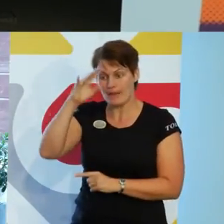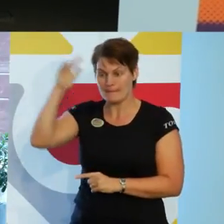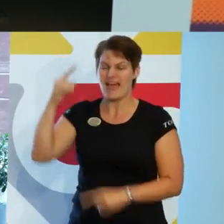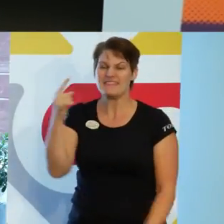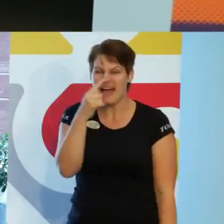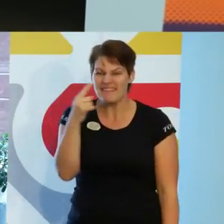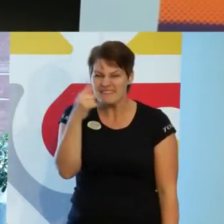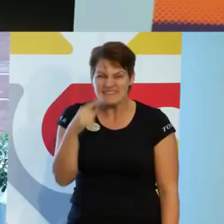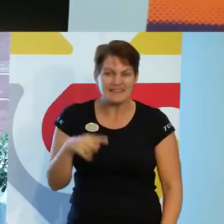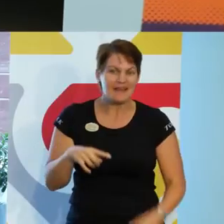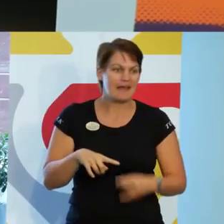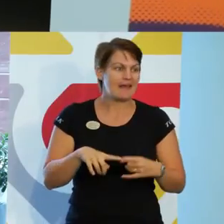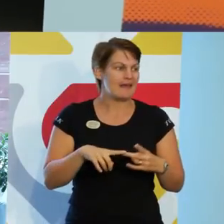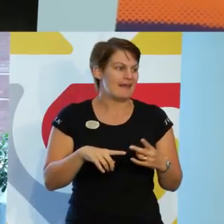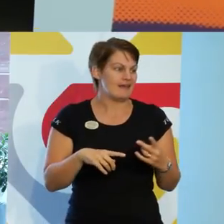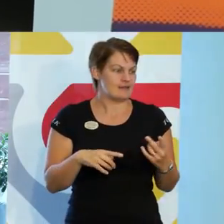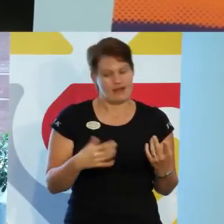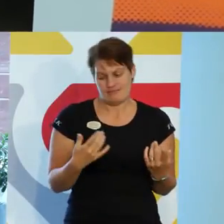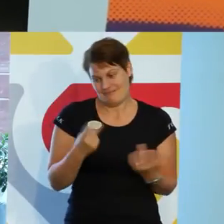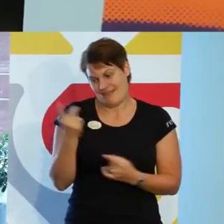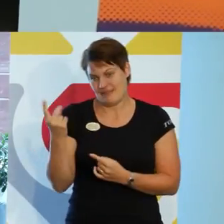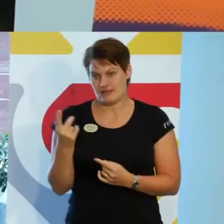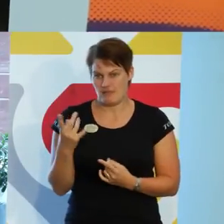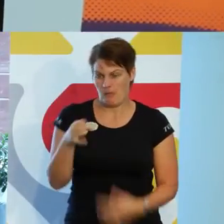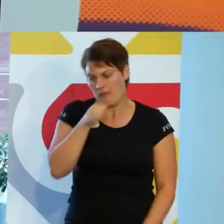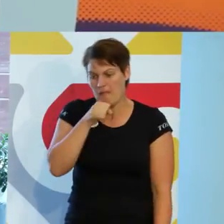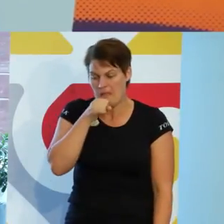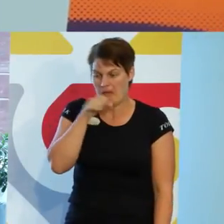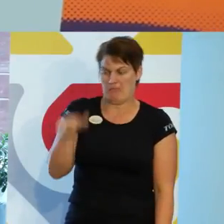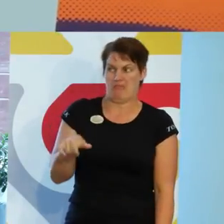är tantigt eller vad det nu kan vara för någonting gubbigt.